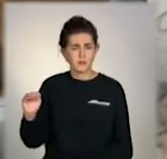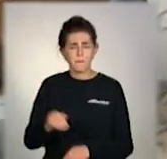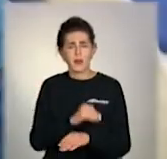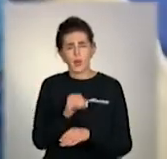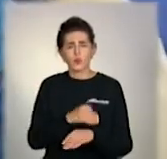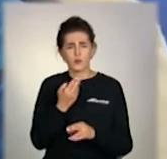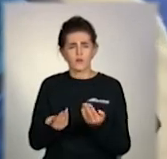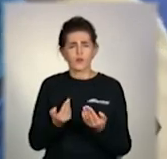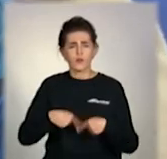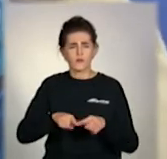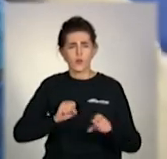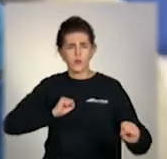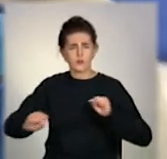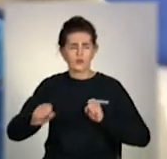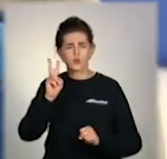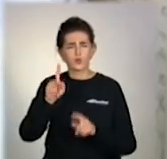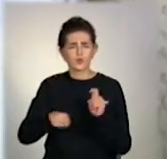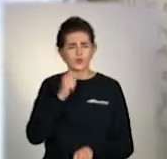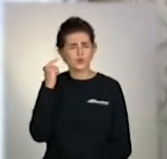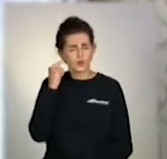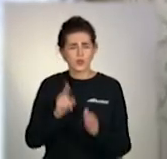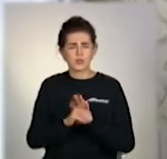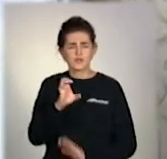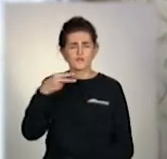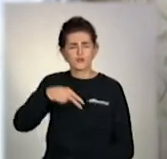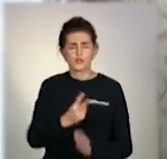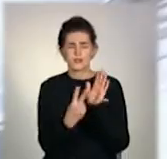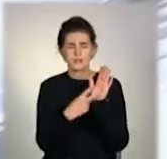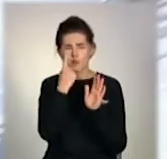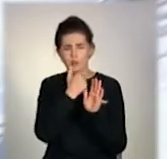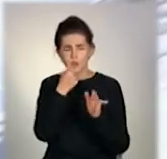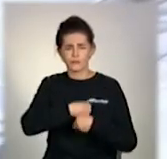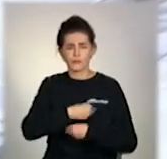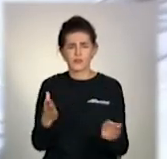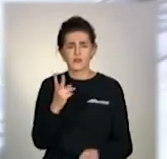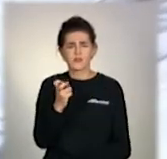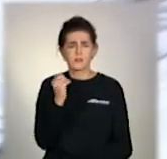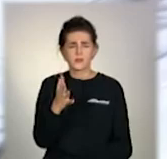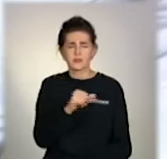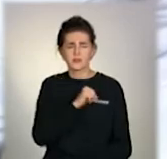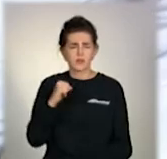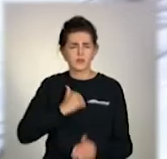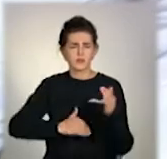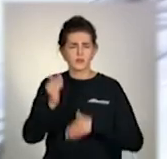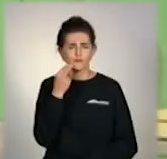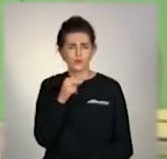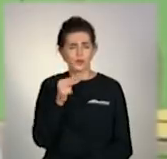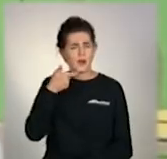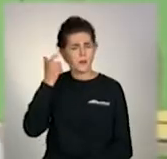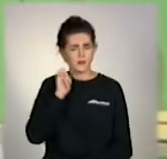організація допомагає дітям з вадами слуху від 2007 року. Вже видано 215 високочутливих апаратів.